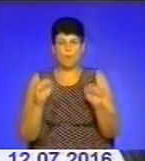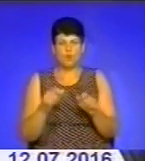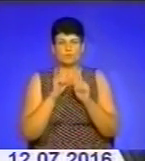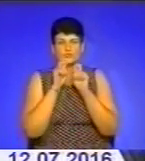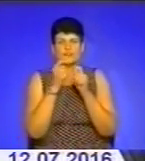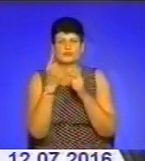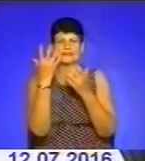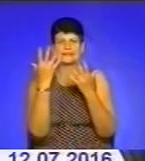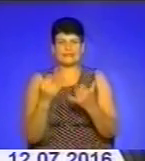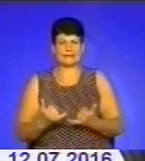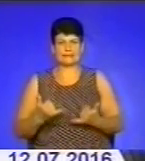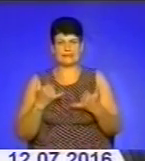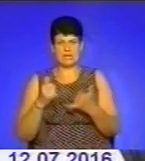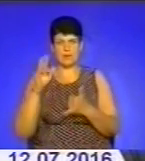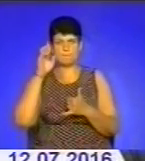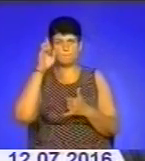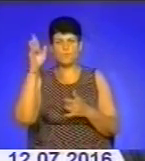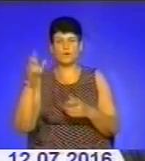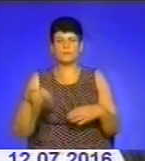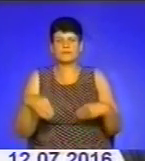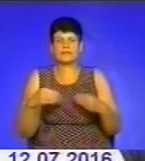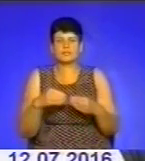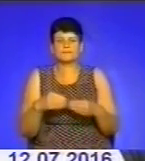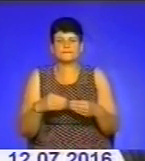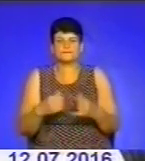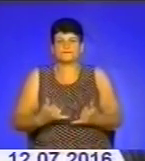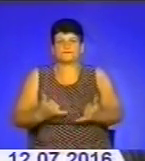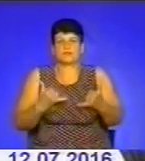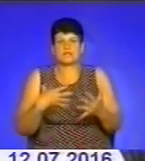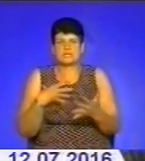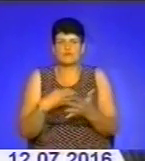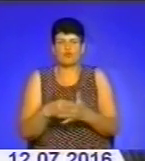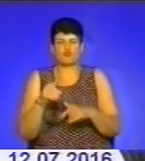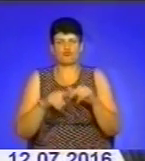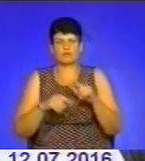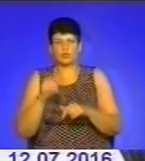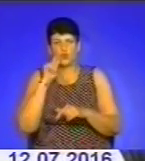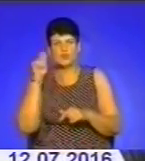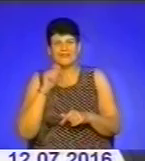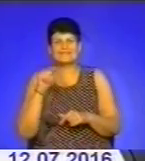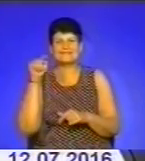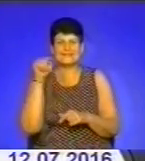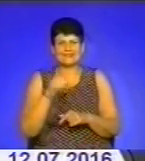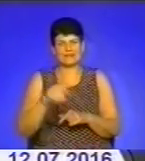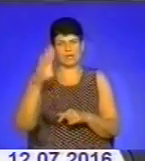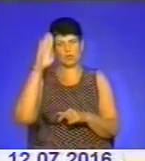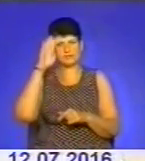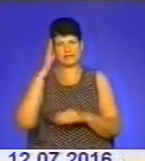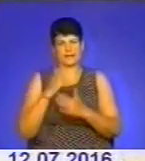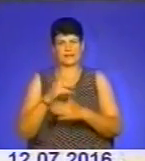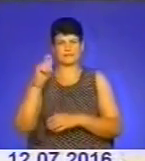Бога, але принести в жертву за свою родину, за Україну, за тих наших хлопців, які є на передовій.